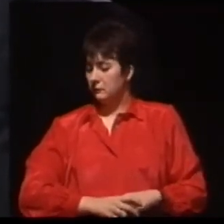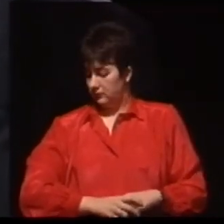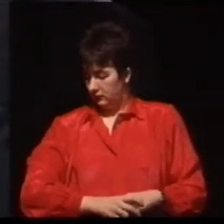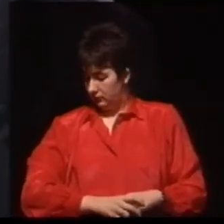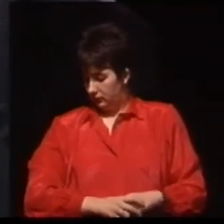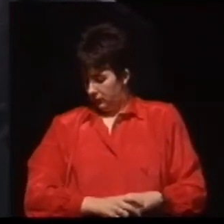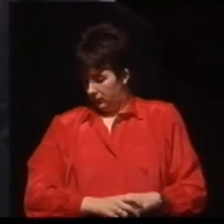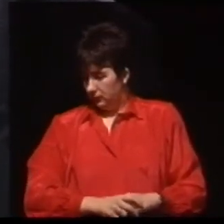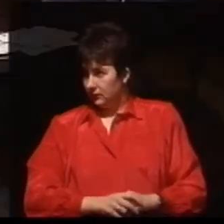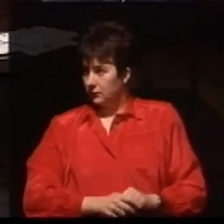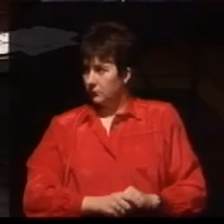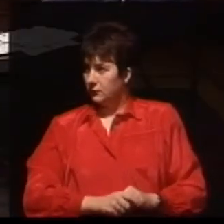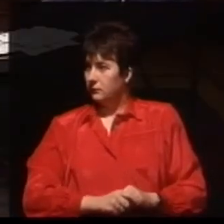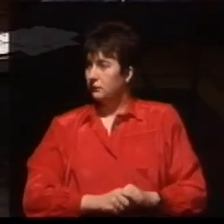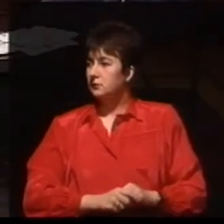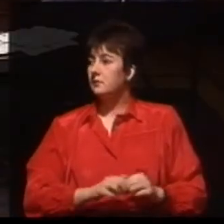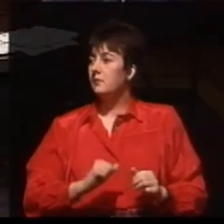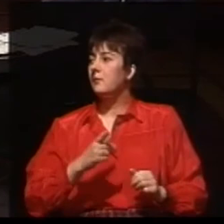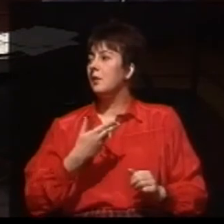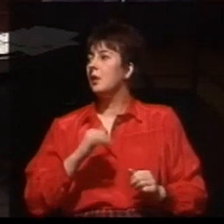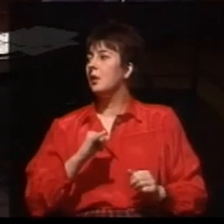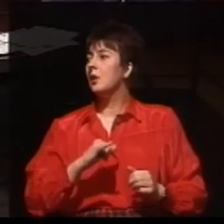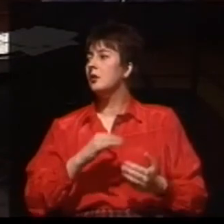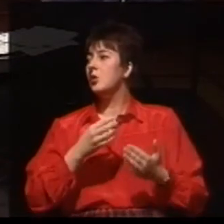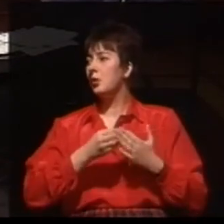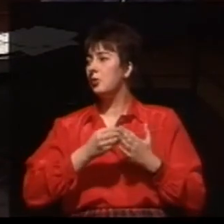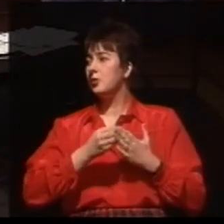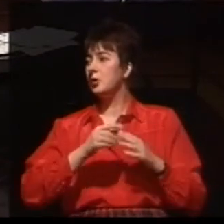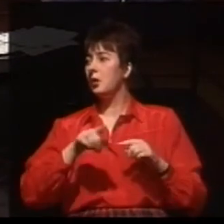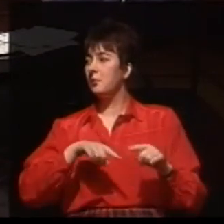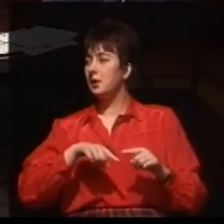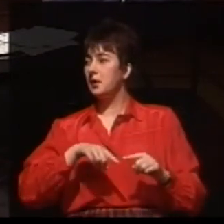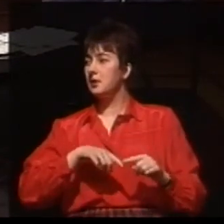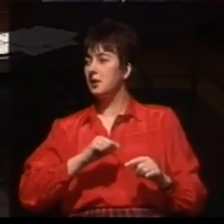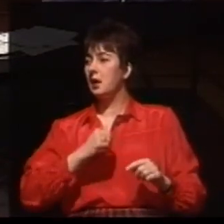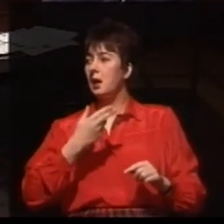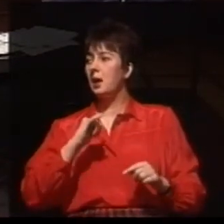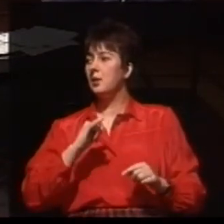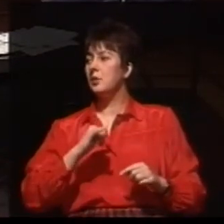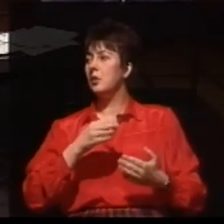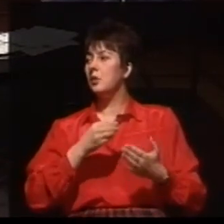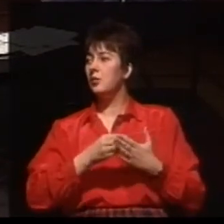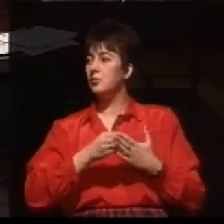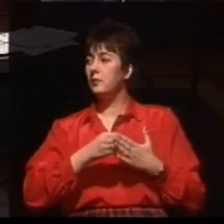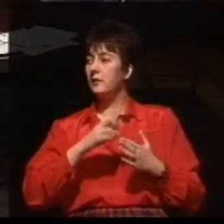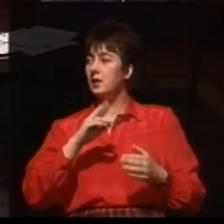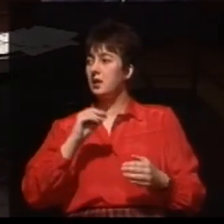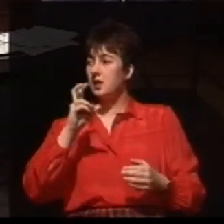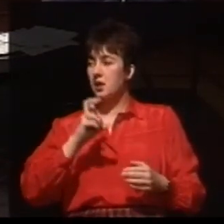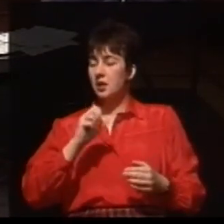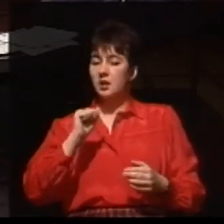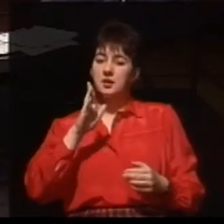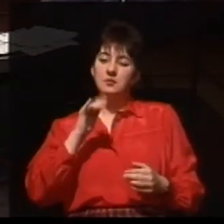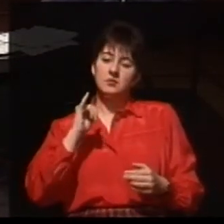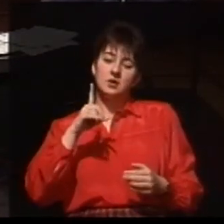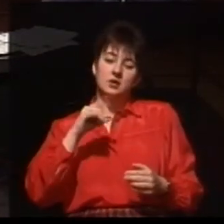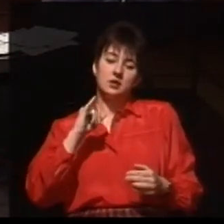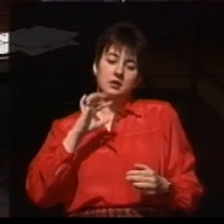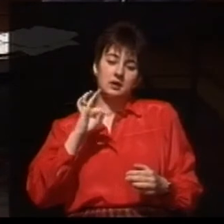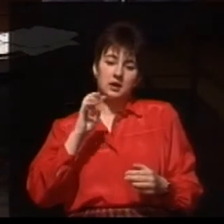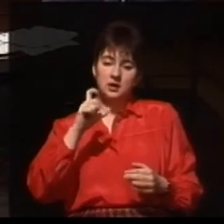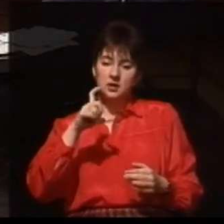operacji. Ani koszty operacji pacjent nie ponosi, ani kosztów rehabilitacji ponosi około 20%